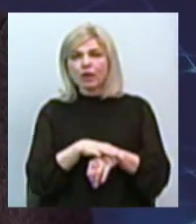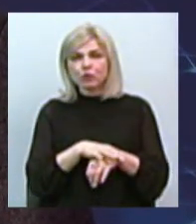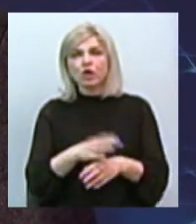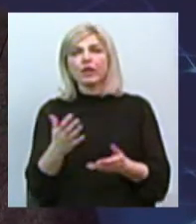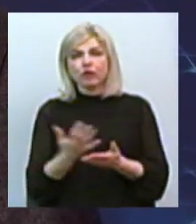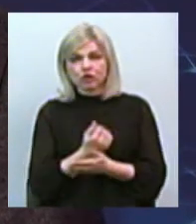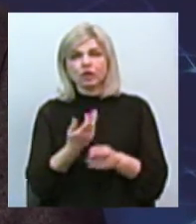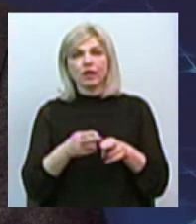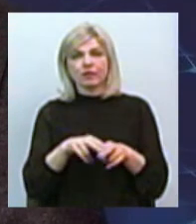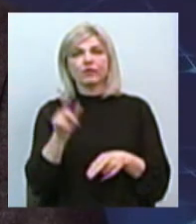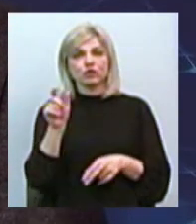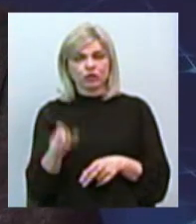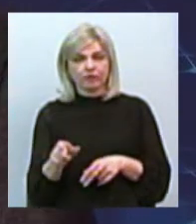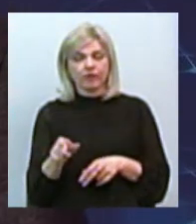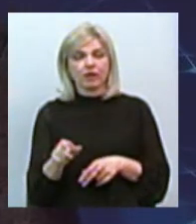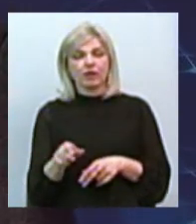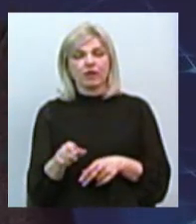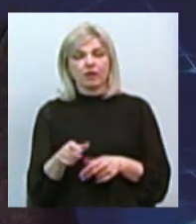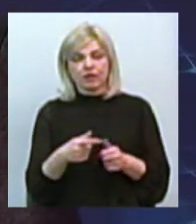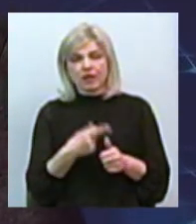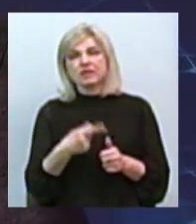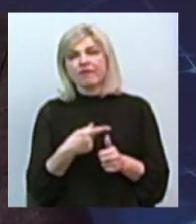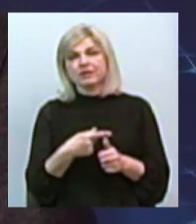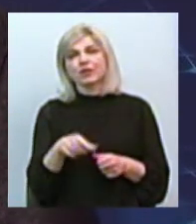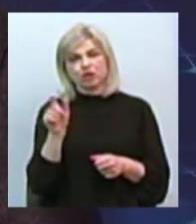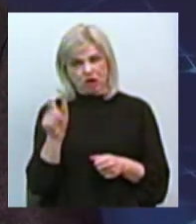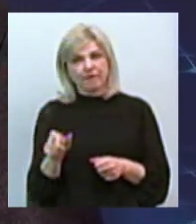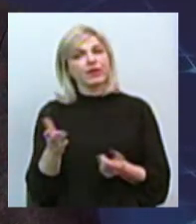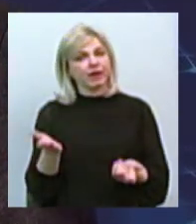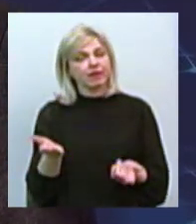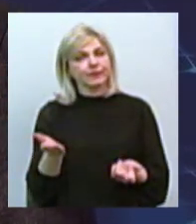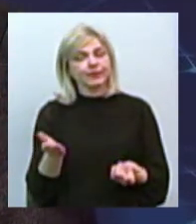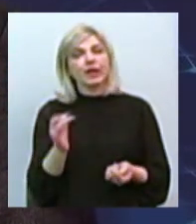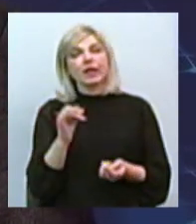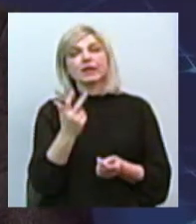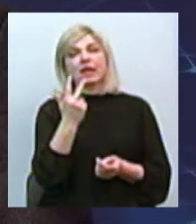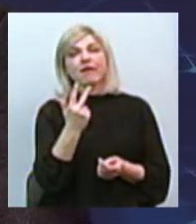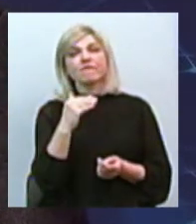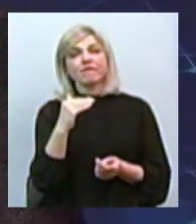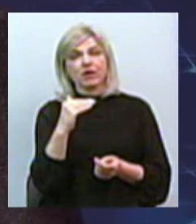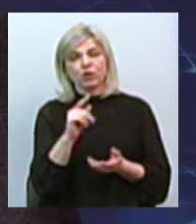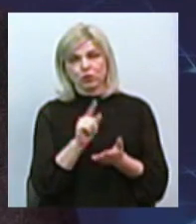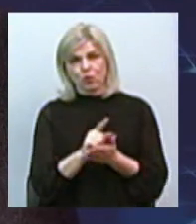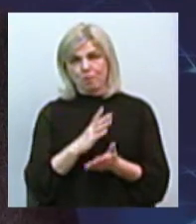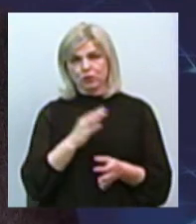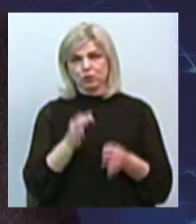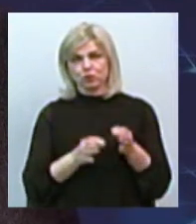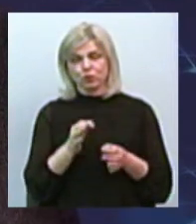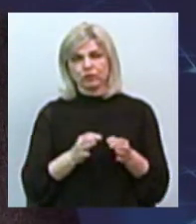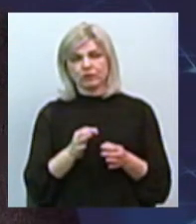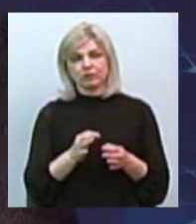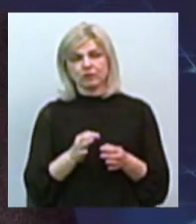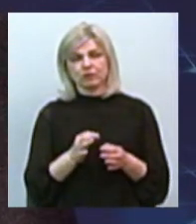чоловіка. Ну, чоловік называется, чоловік. І 3-го февраля должен був суд в